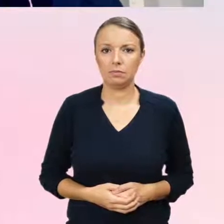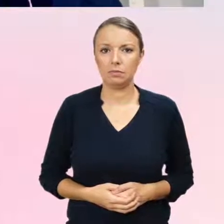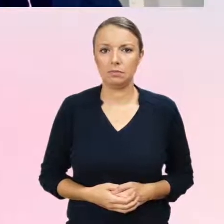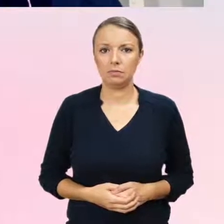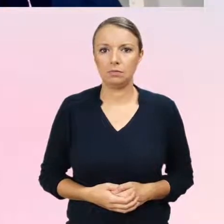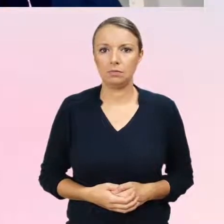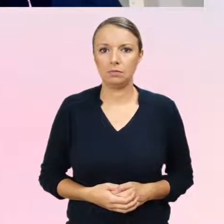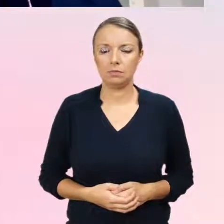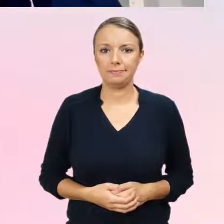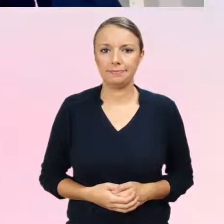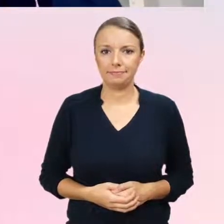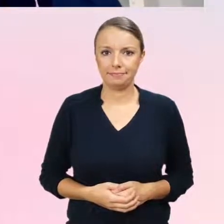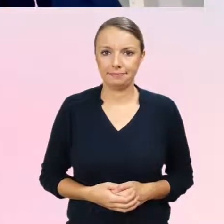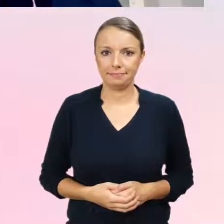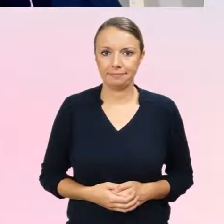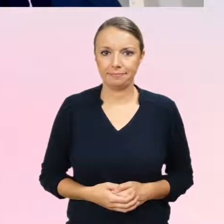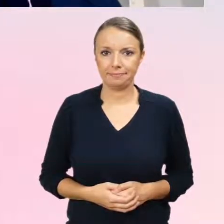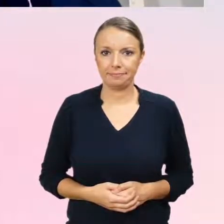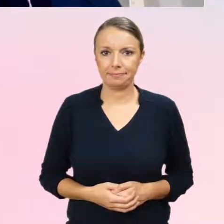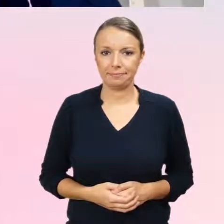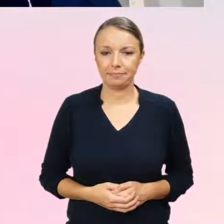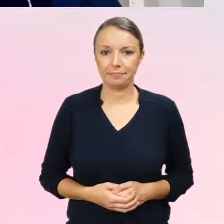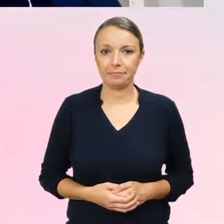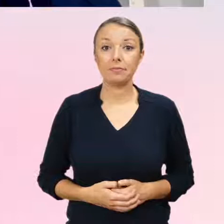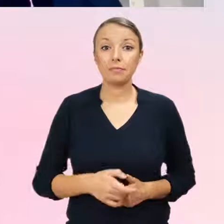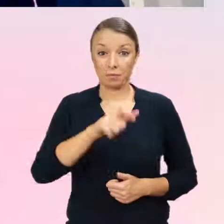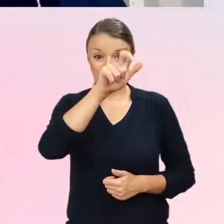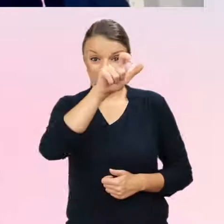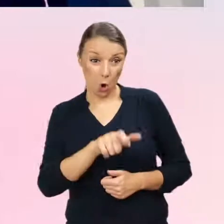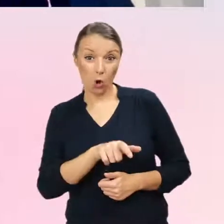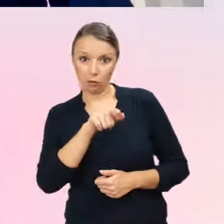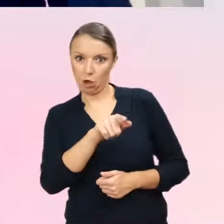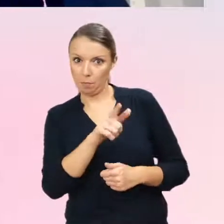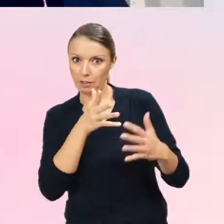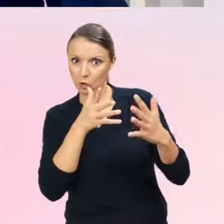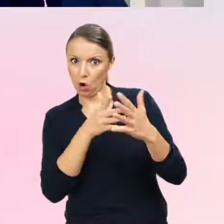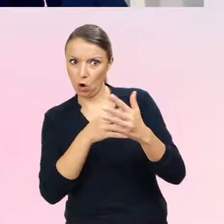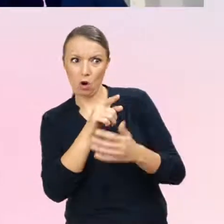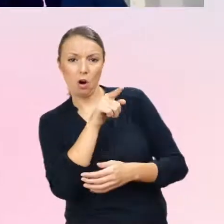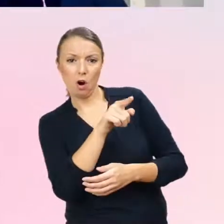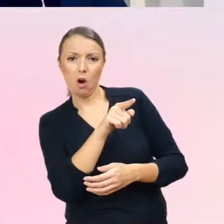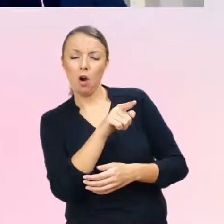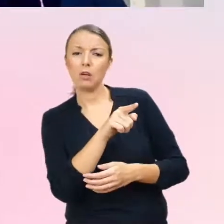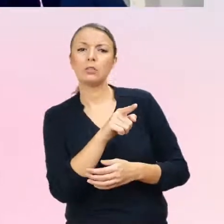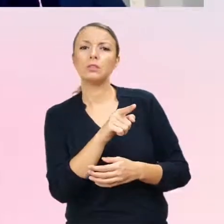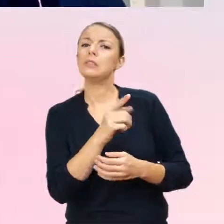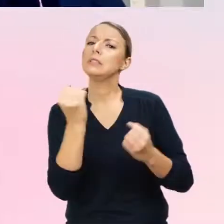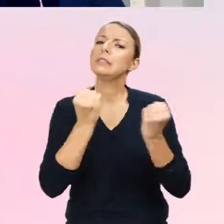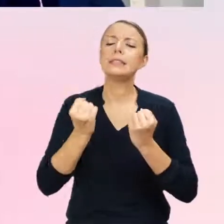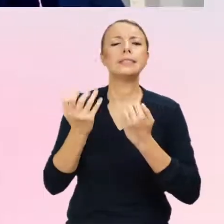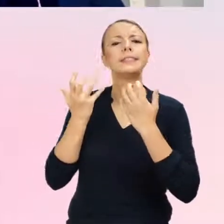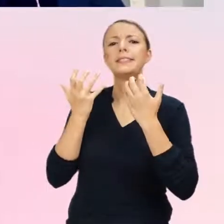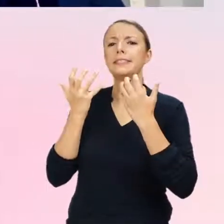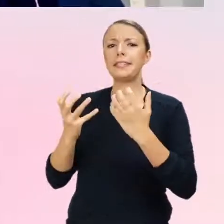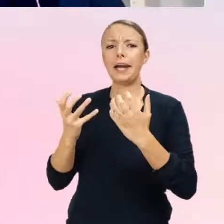Osoba taka diagnozowana powinna doświadczać silne pragnienie bycia traktowaną, życia